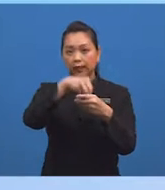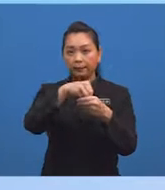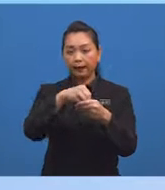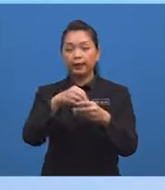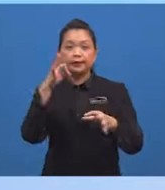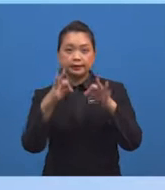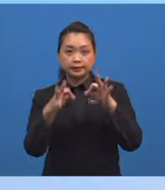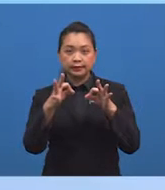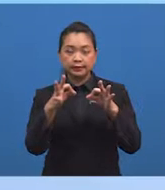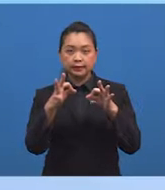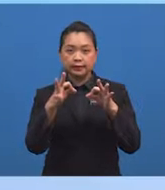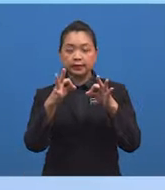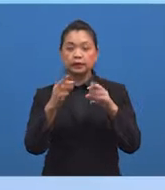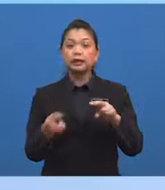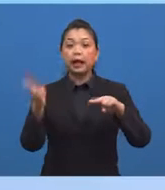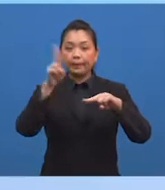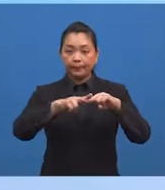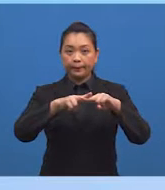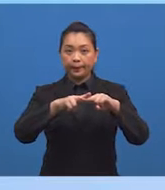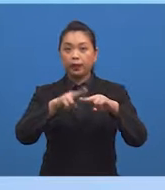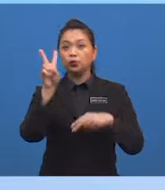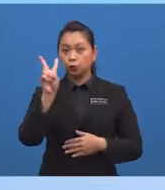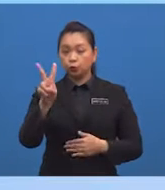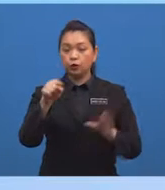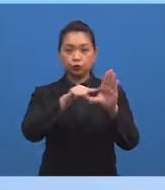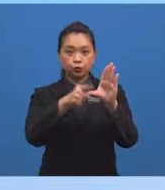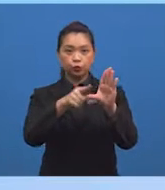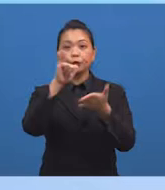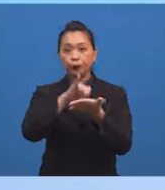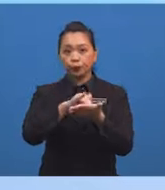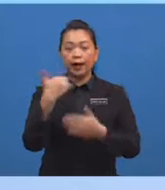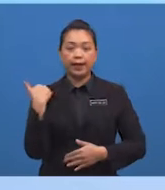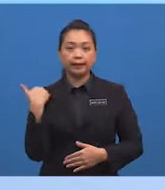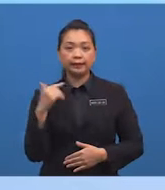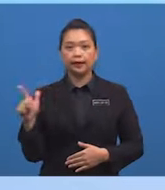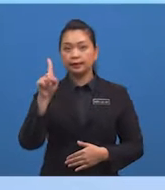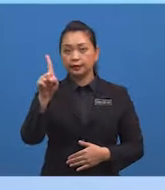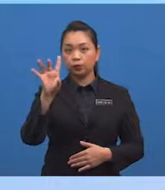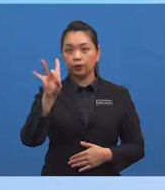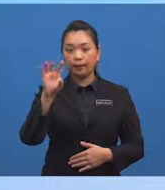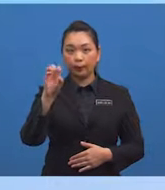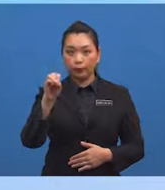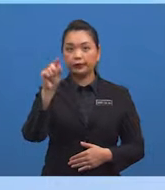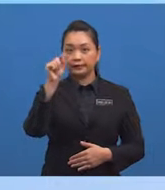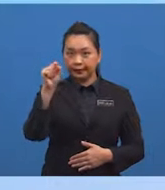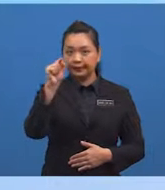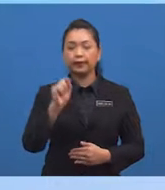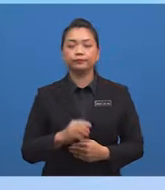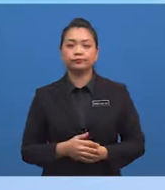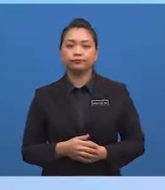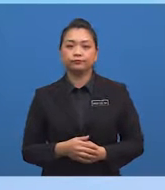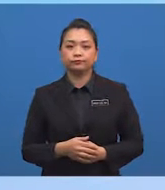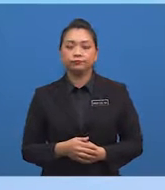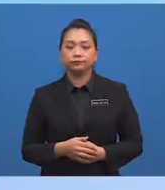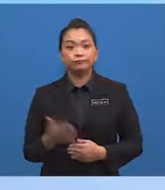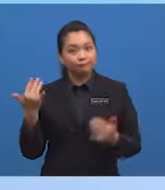hasil tambah dua sudut tersebut adalah 180 darjah